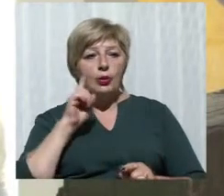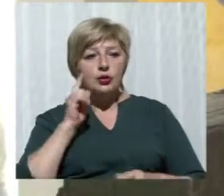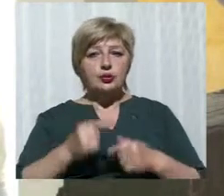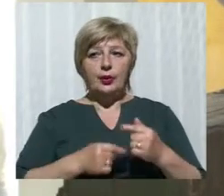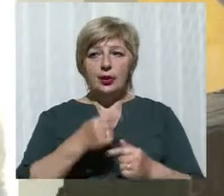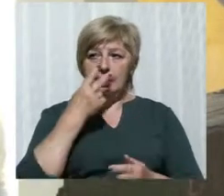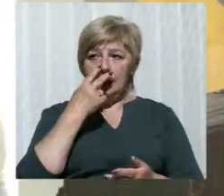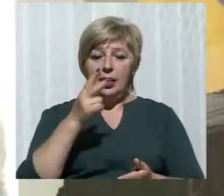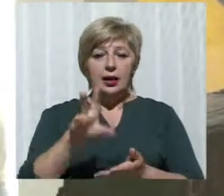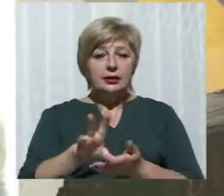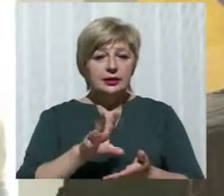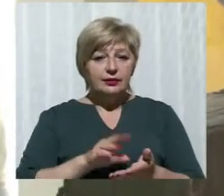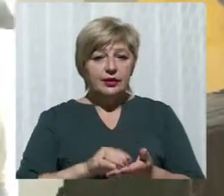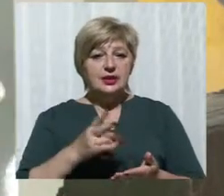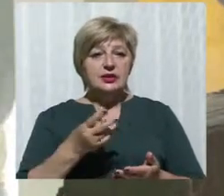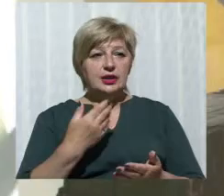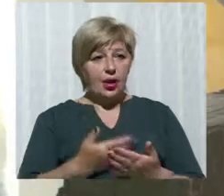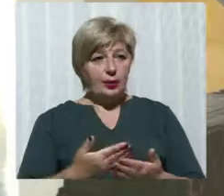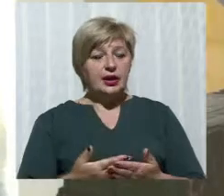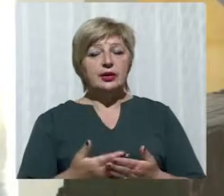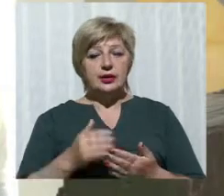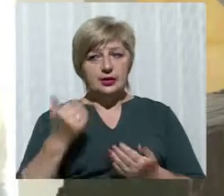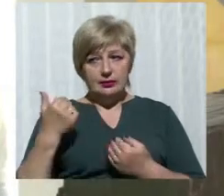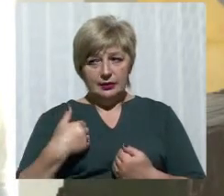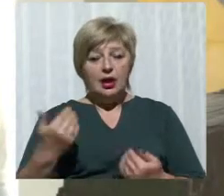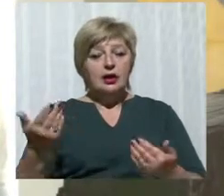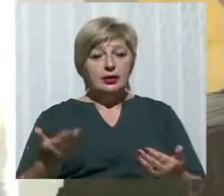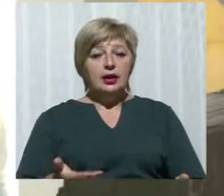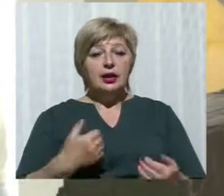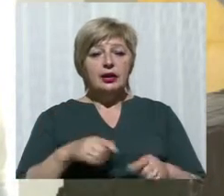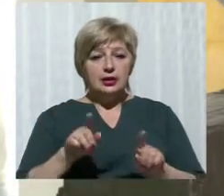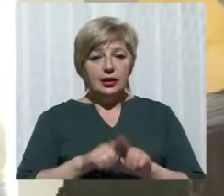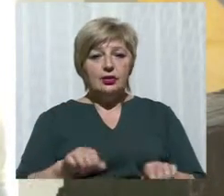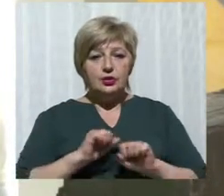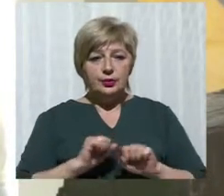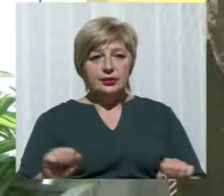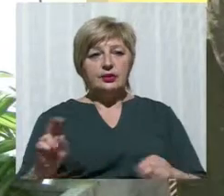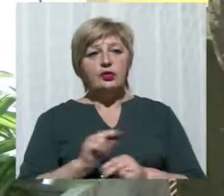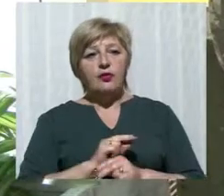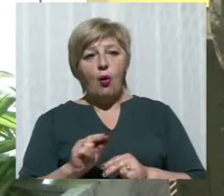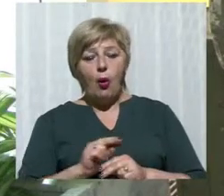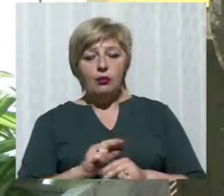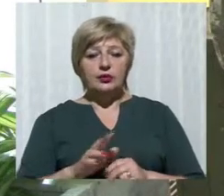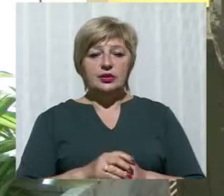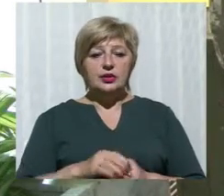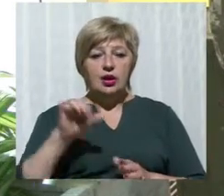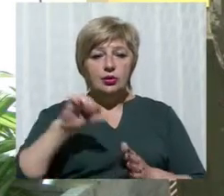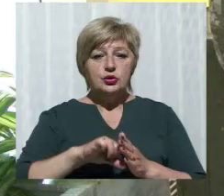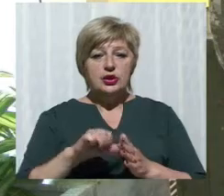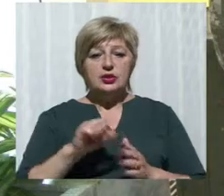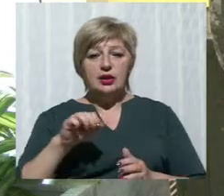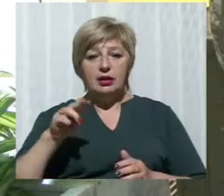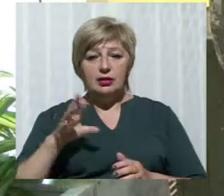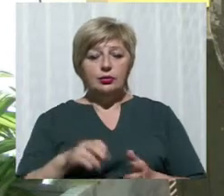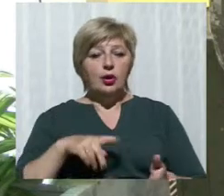дивилися і на прикладі них також патріотично виховувалися». Учасниця АТО Ірина Лук